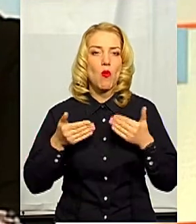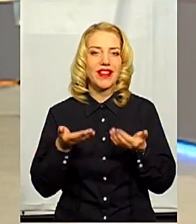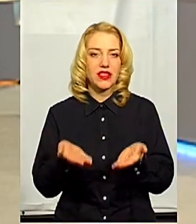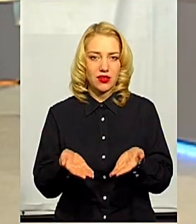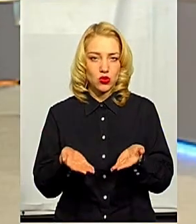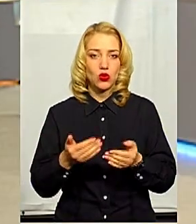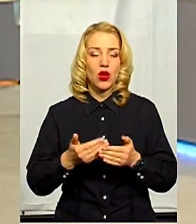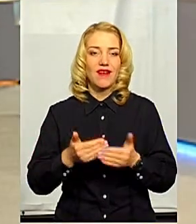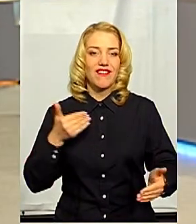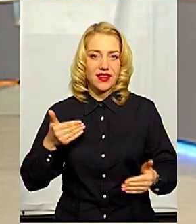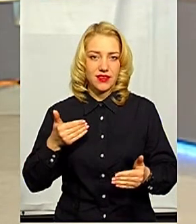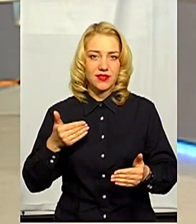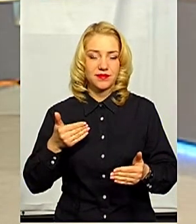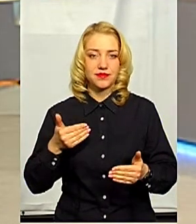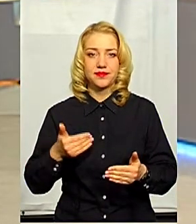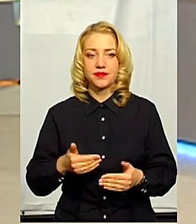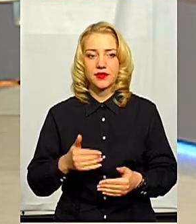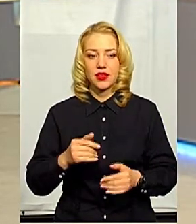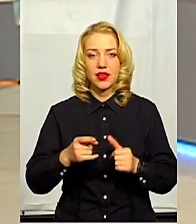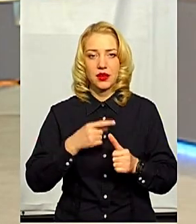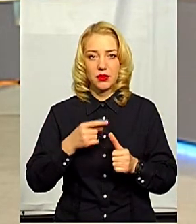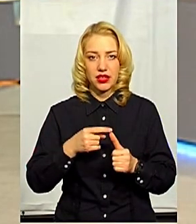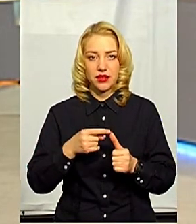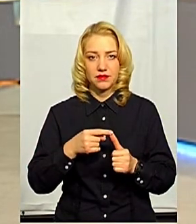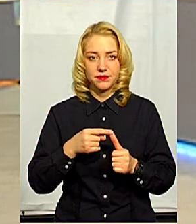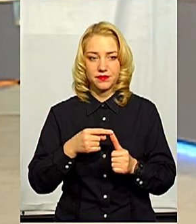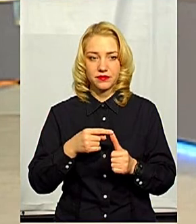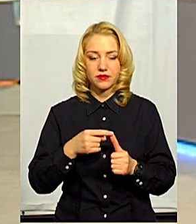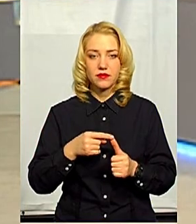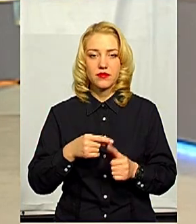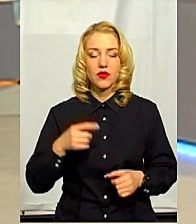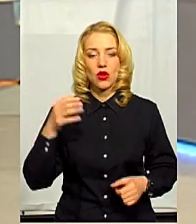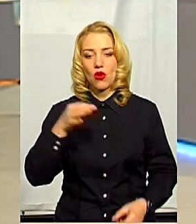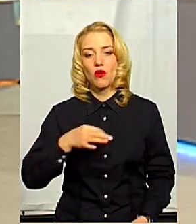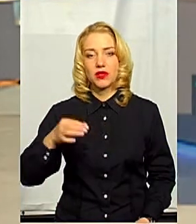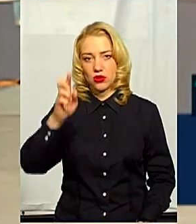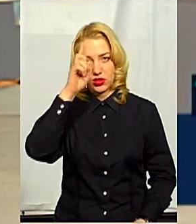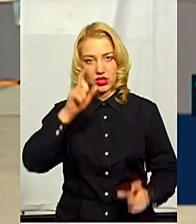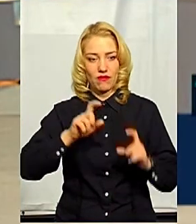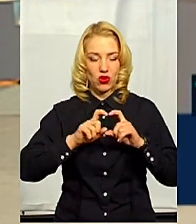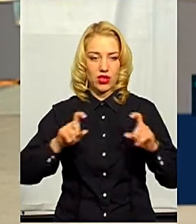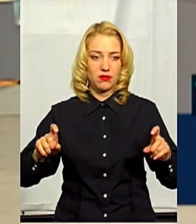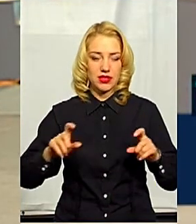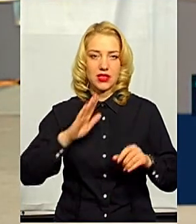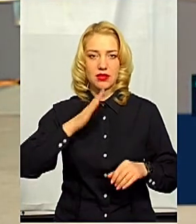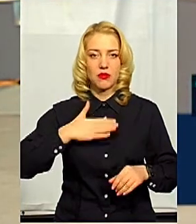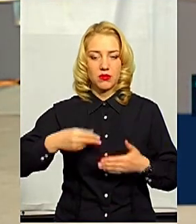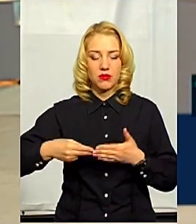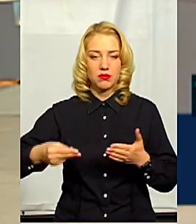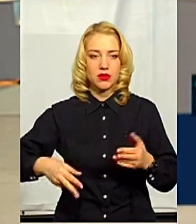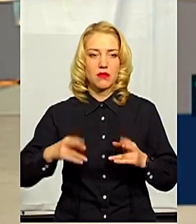від імені обласної державної адміністрації за моїм підписом,